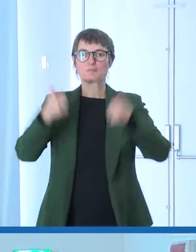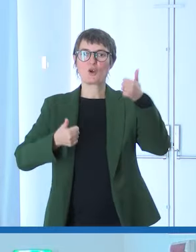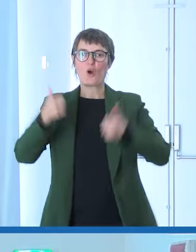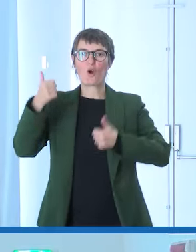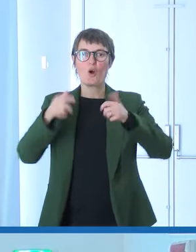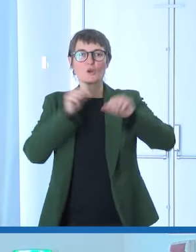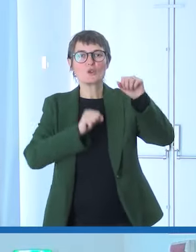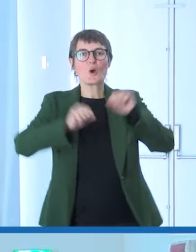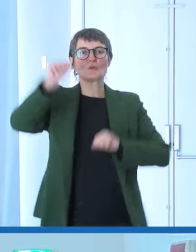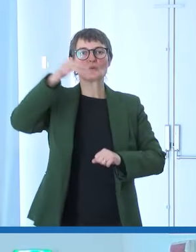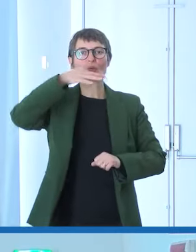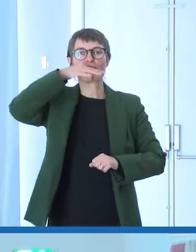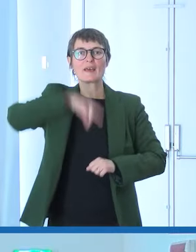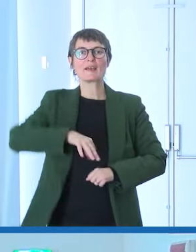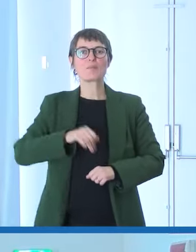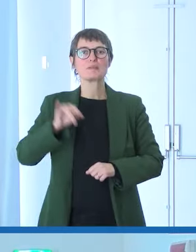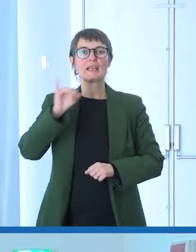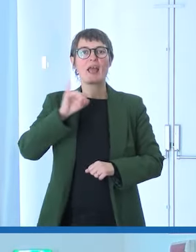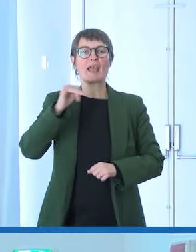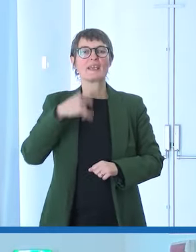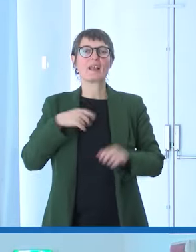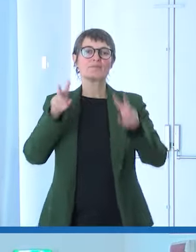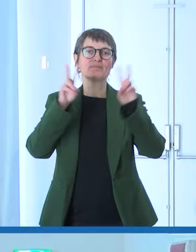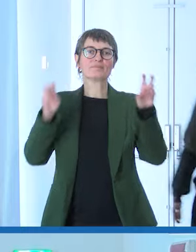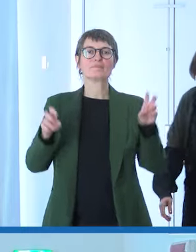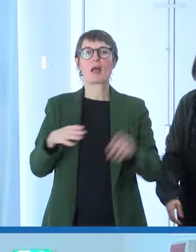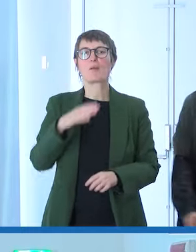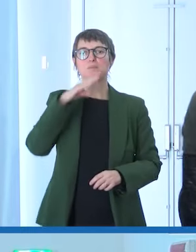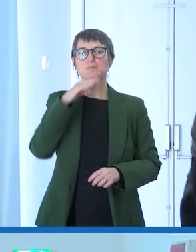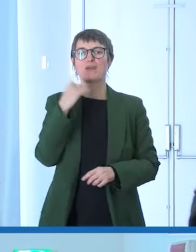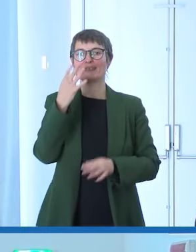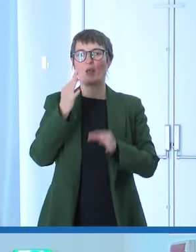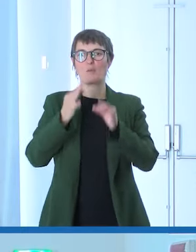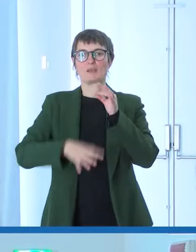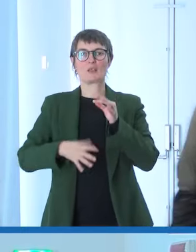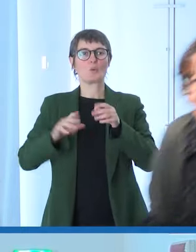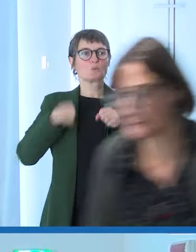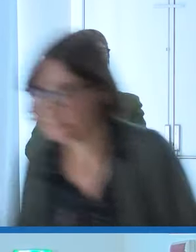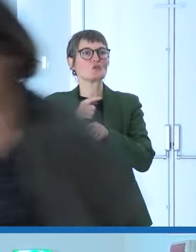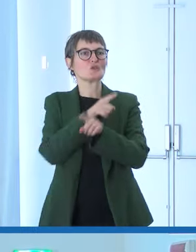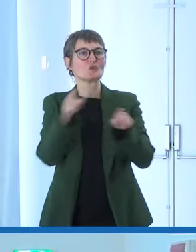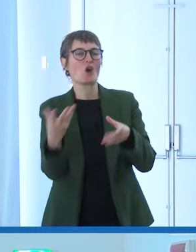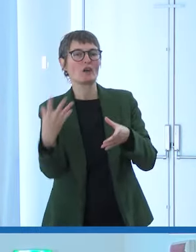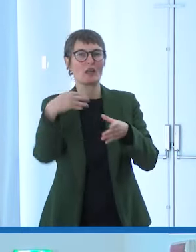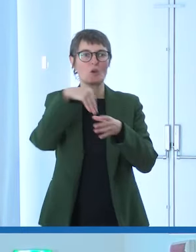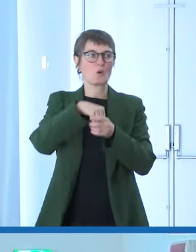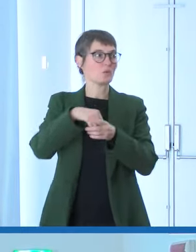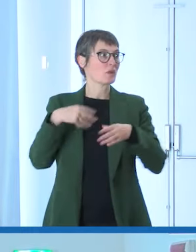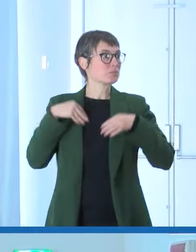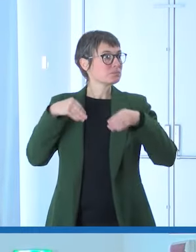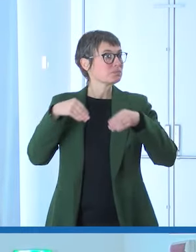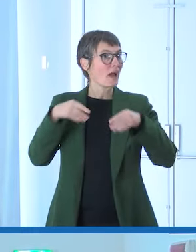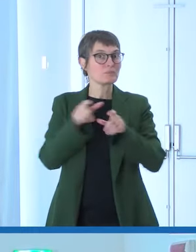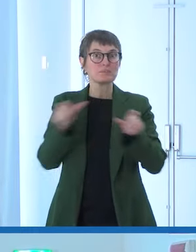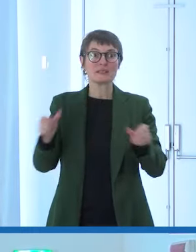minuto, le vostre storie di inclusione. Hanno partecipato tanti, io ho fatto parte anche della giuria qualificata